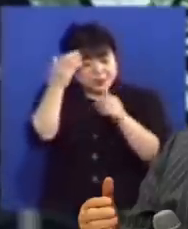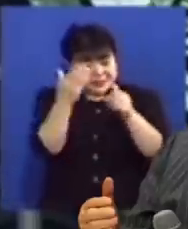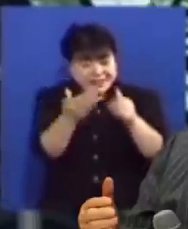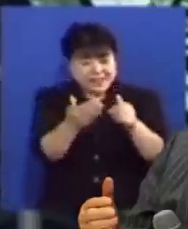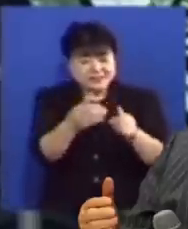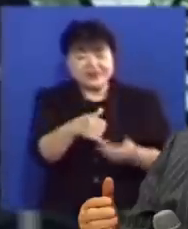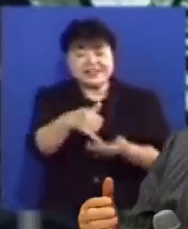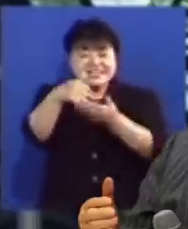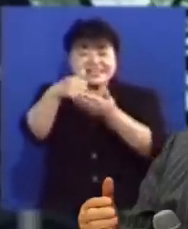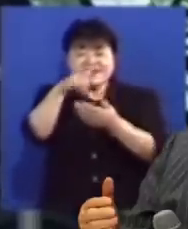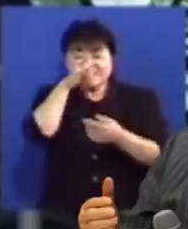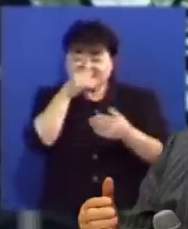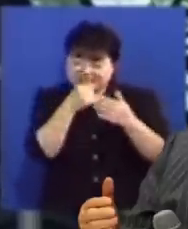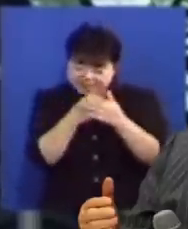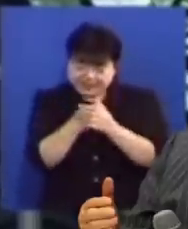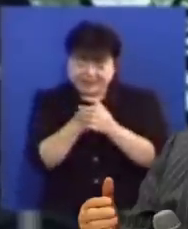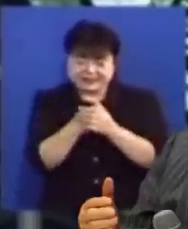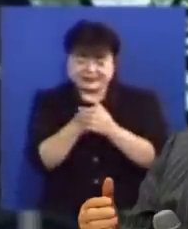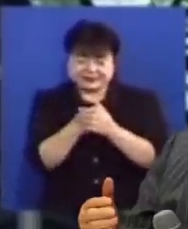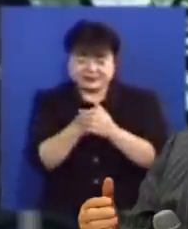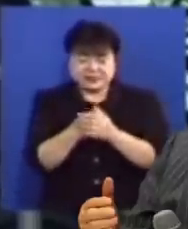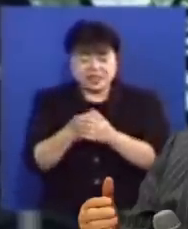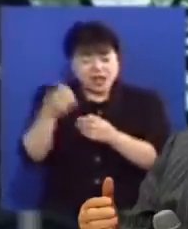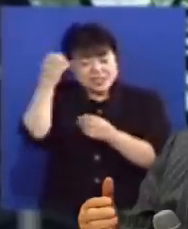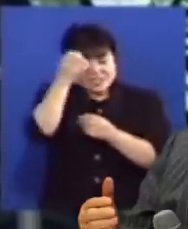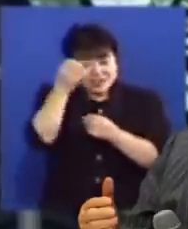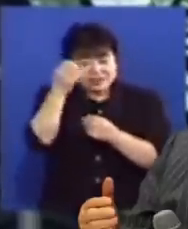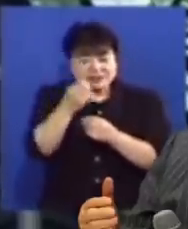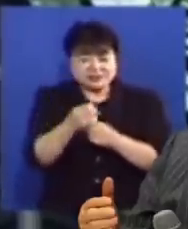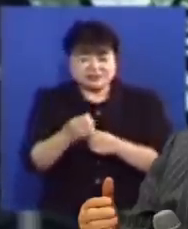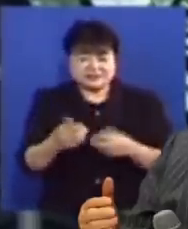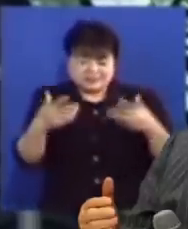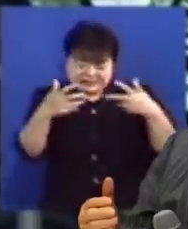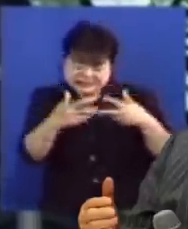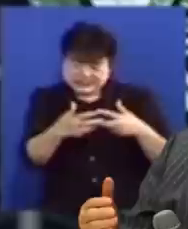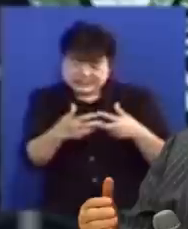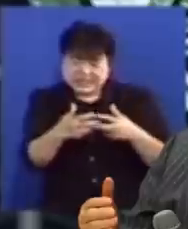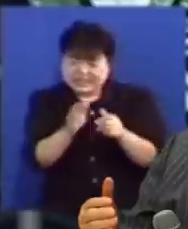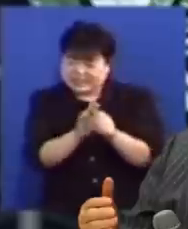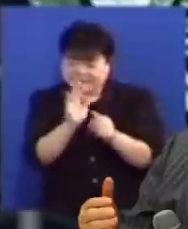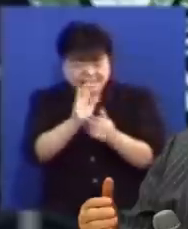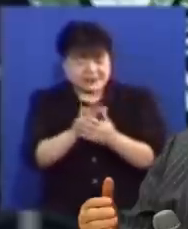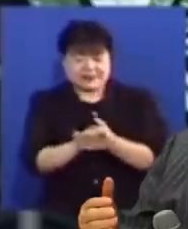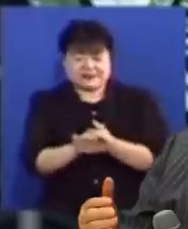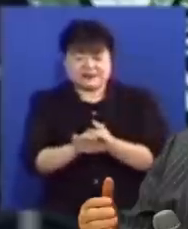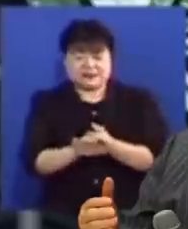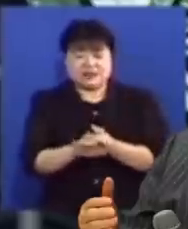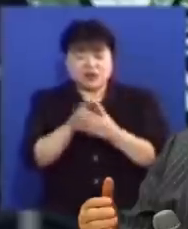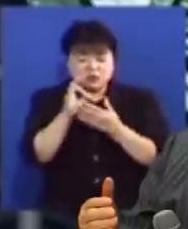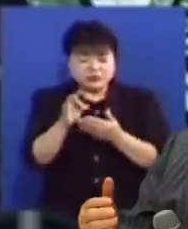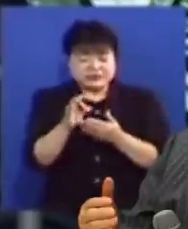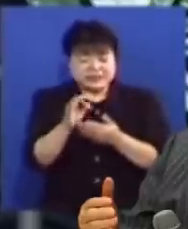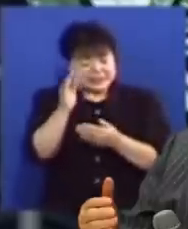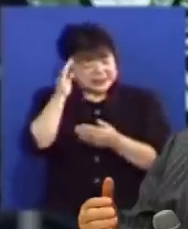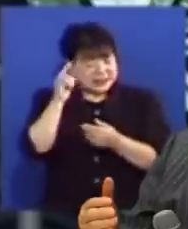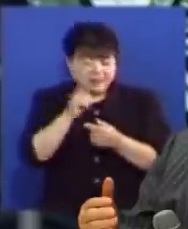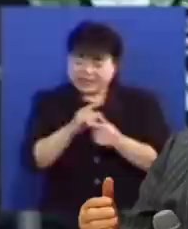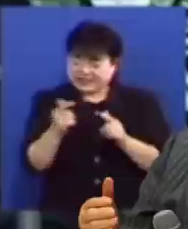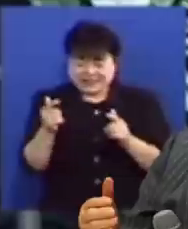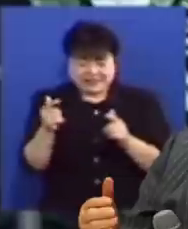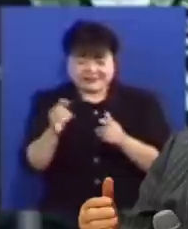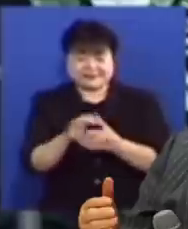인격을 가지고 계심으로 성령을 기계처럼 대접하면 안됩니다 물체로 대접하면 안됩니다